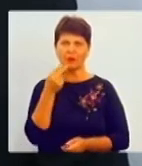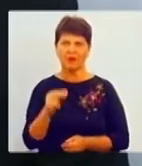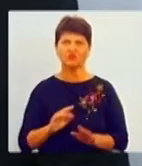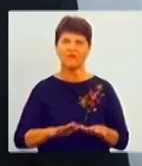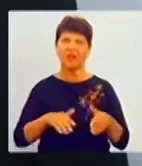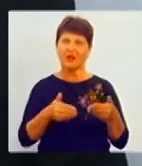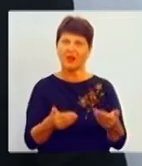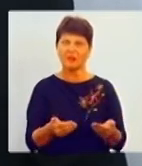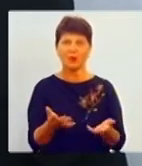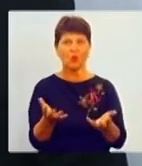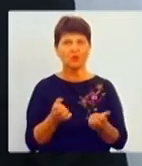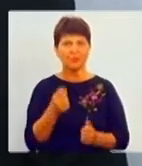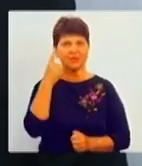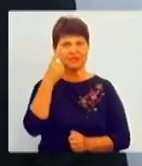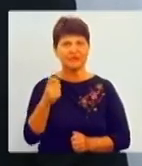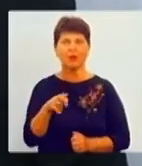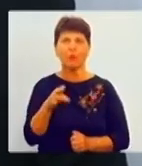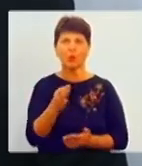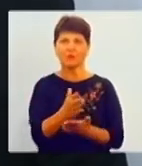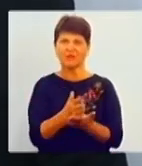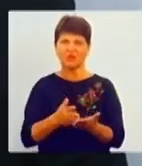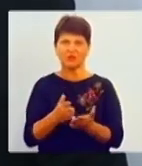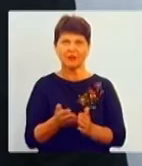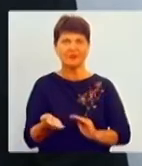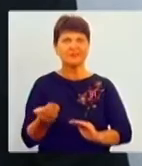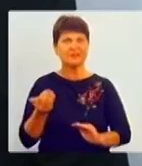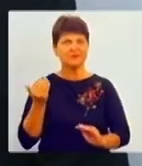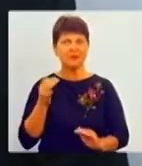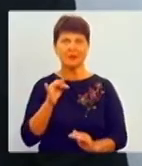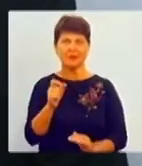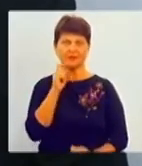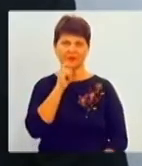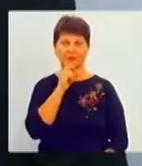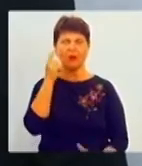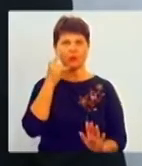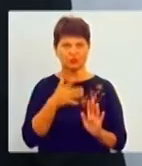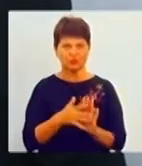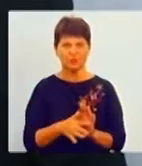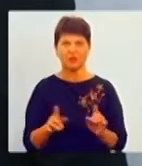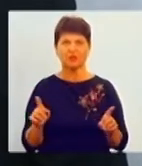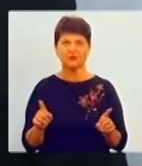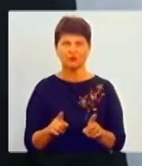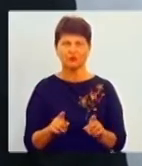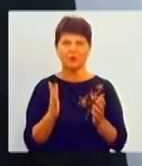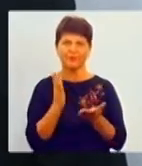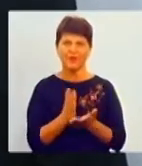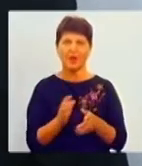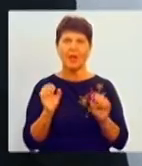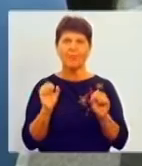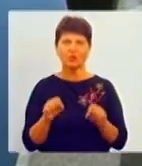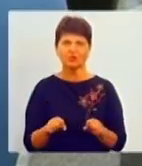отримати звістку про скасування виліту заздалегідь з Вінниці. Розуміти, що є можливість все-таки